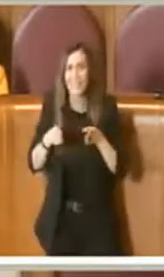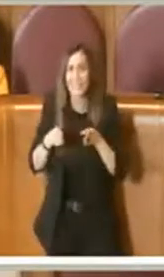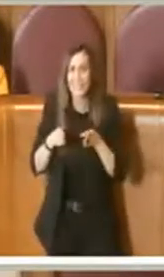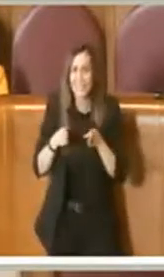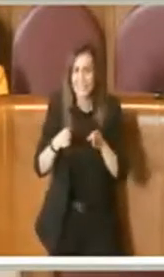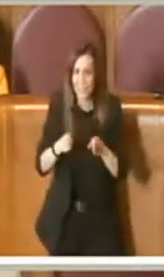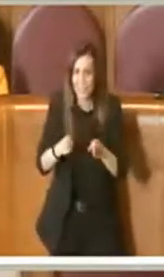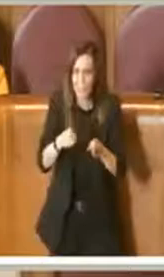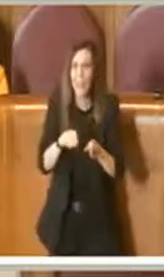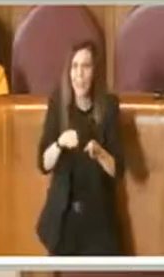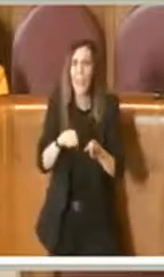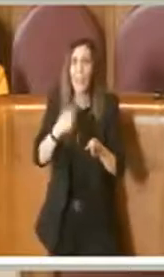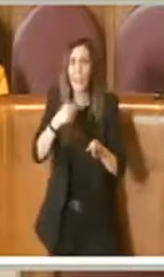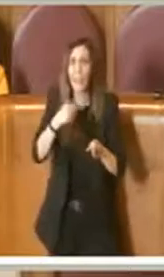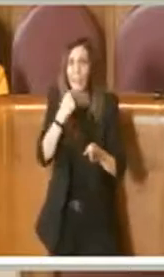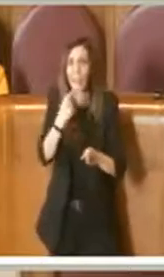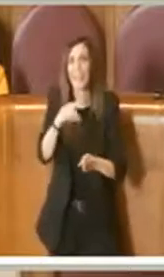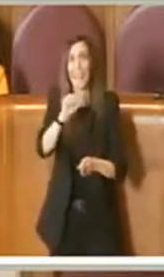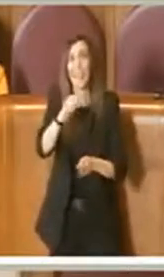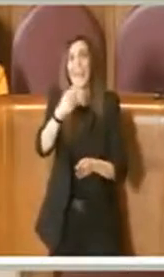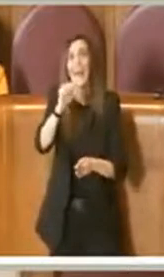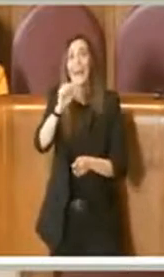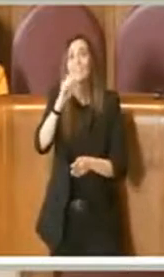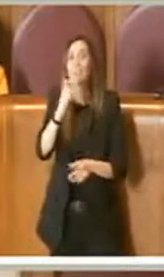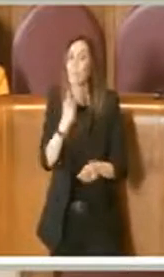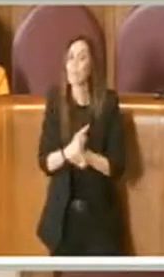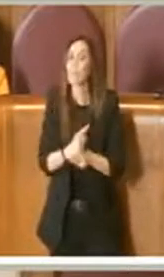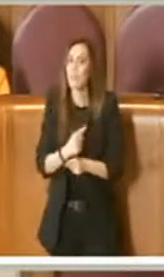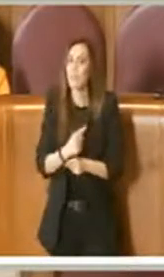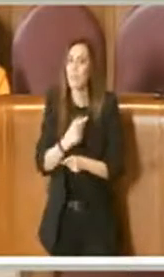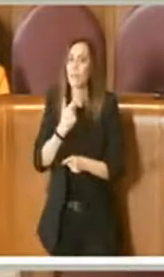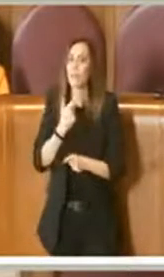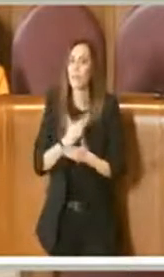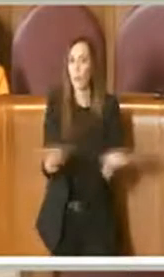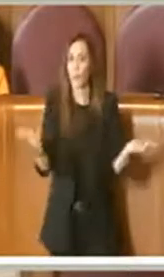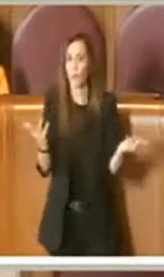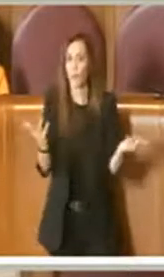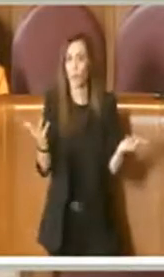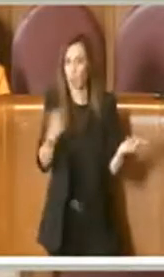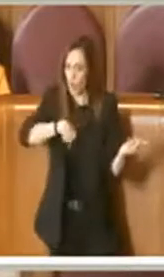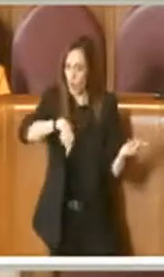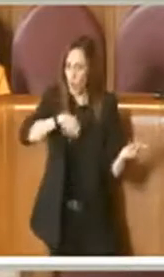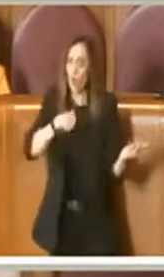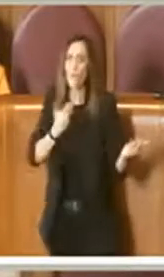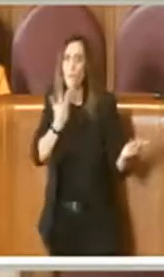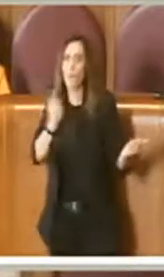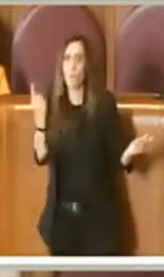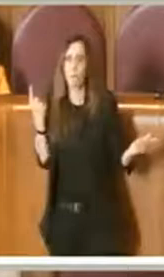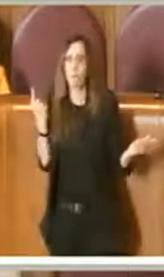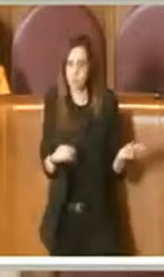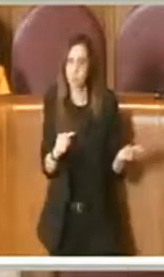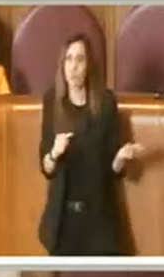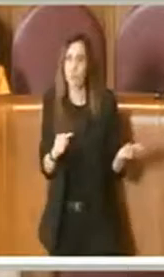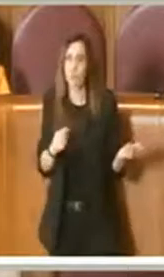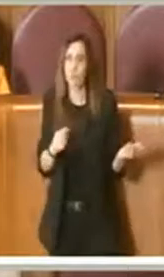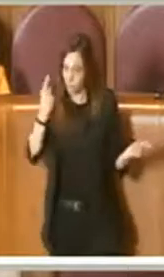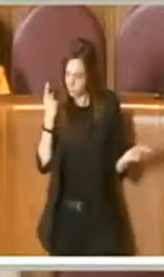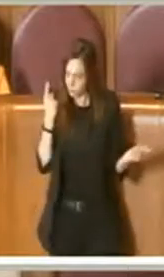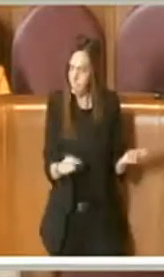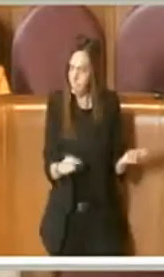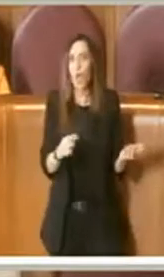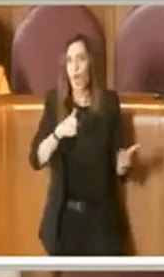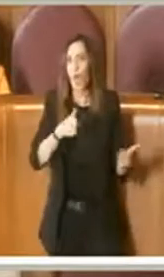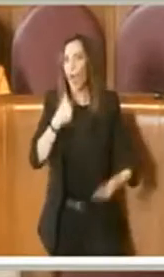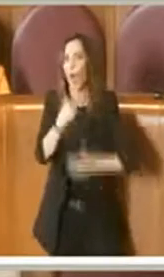dire che ATAC deve essere pubblica, che noi vogliamo questo e questo stiamo